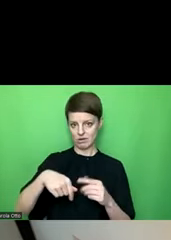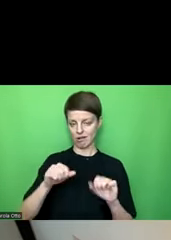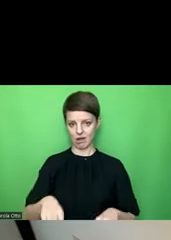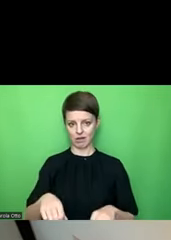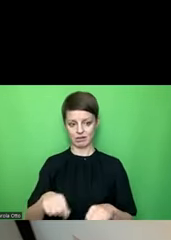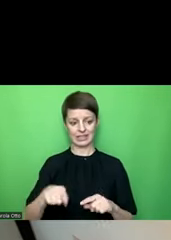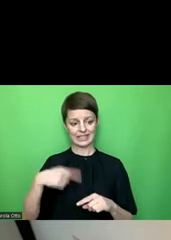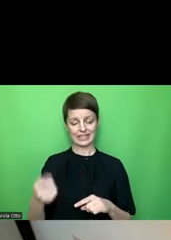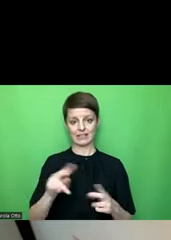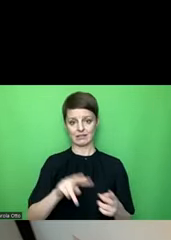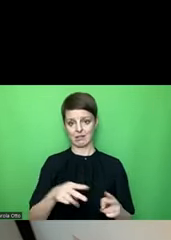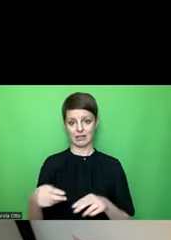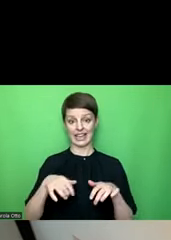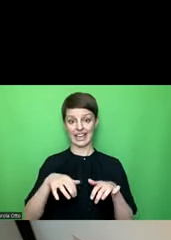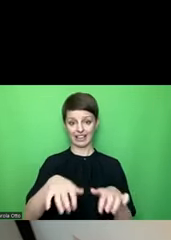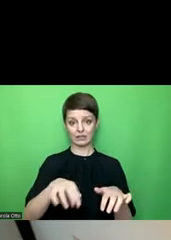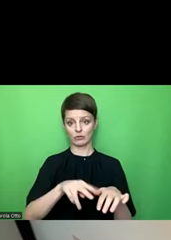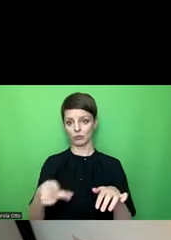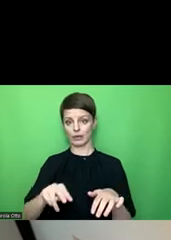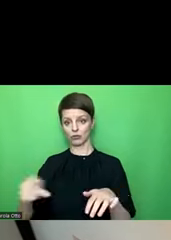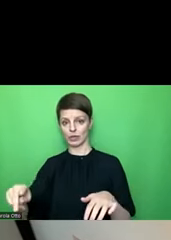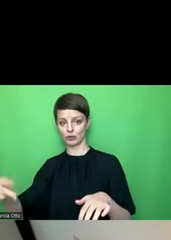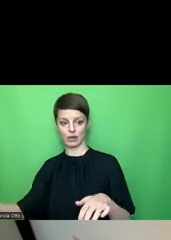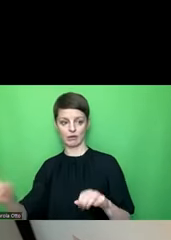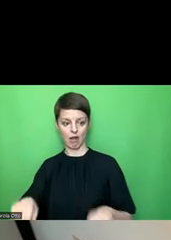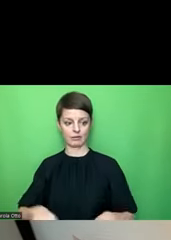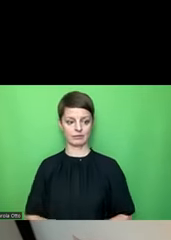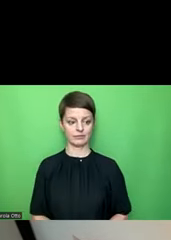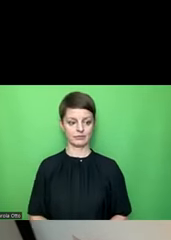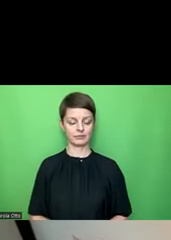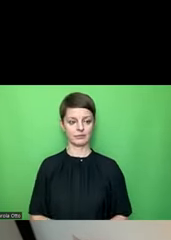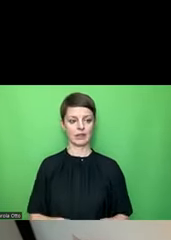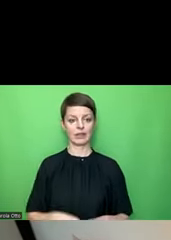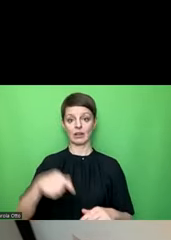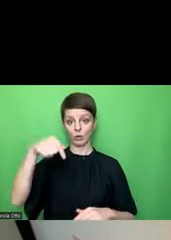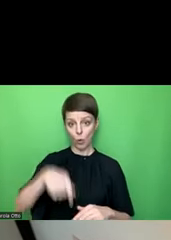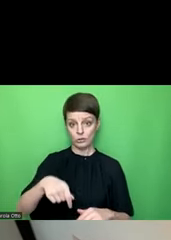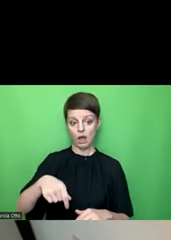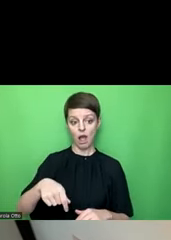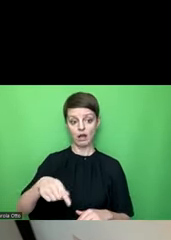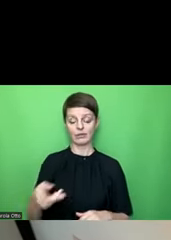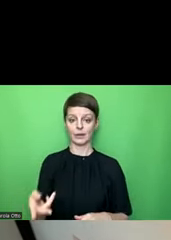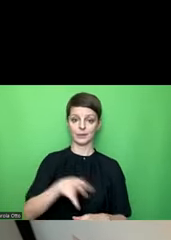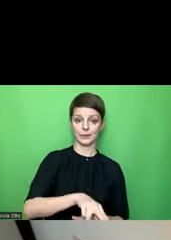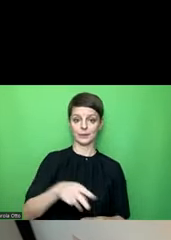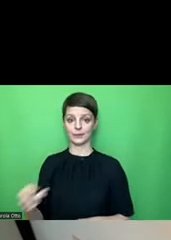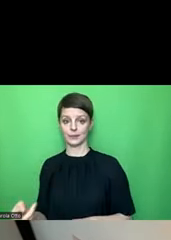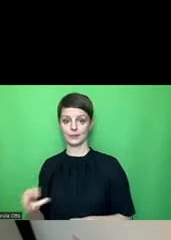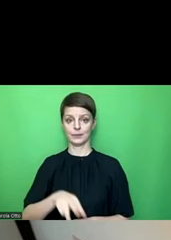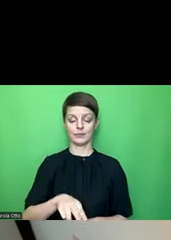Tabellenregister gehen. So, wenn ich Bild ab gehe, dann bin ich auf zweiten Registerkarte, Bild auch wieder auf der ersten.